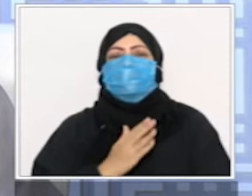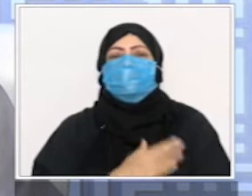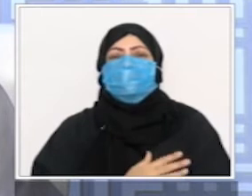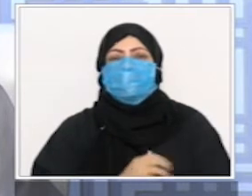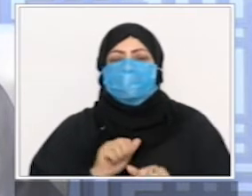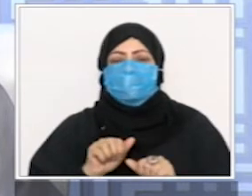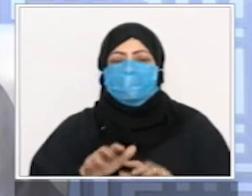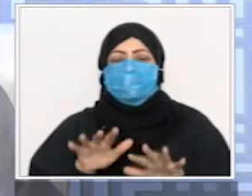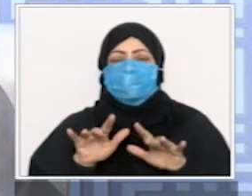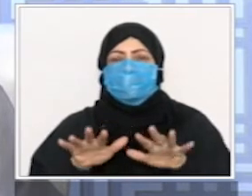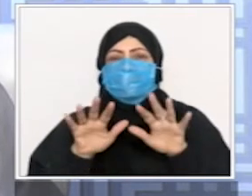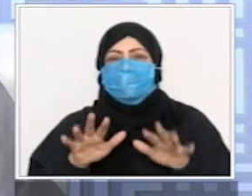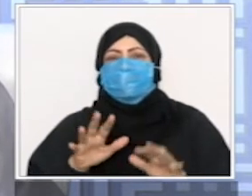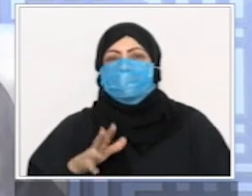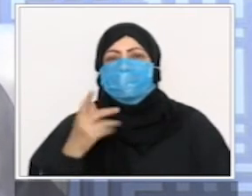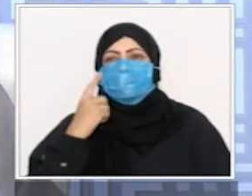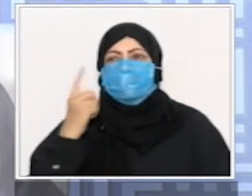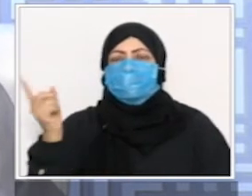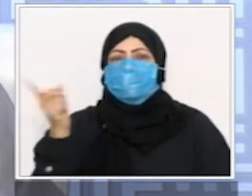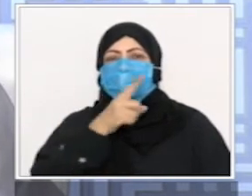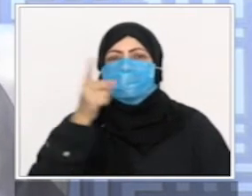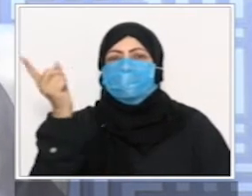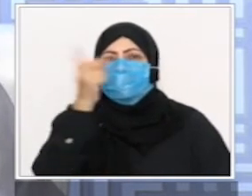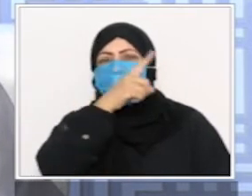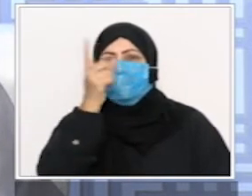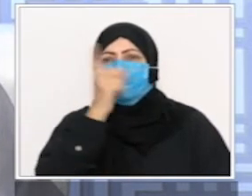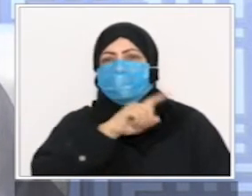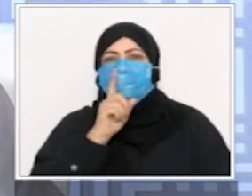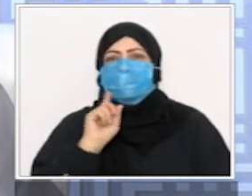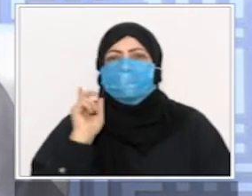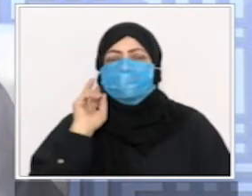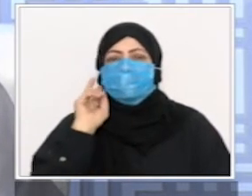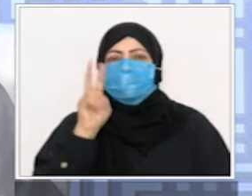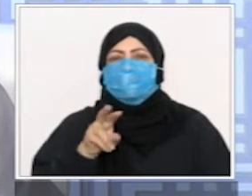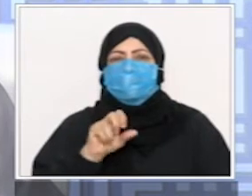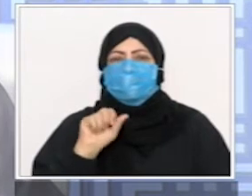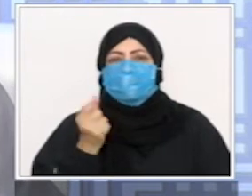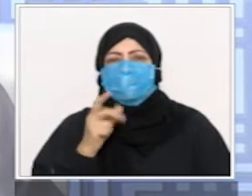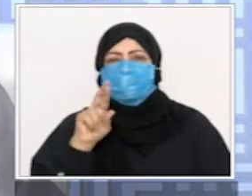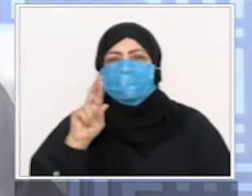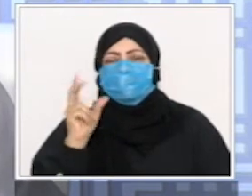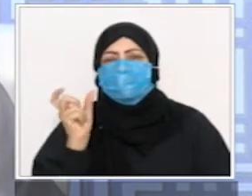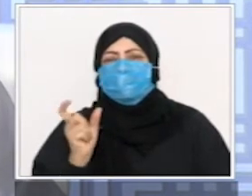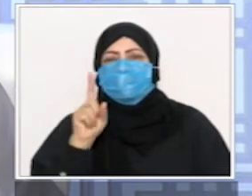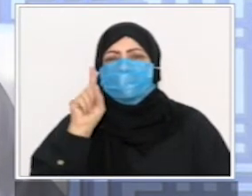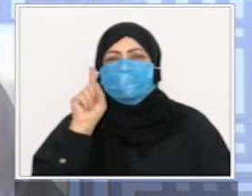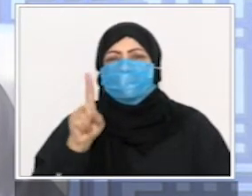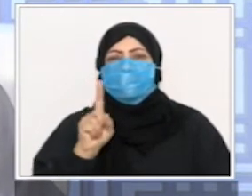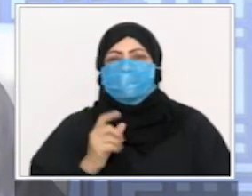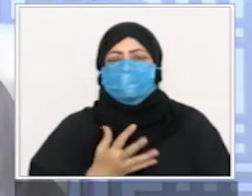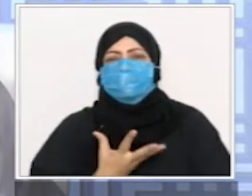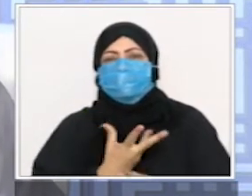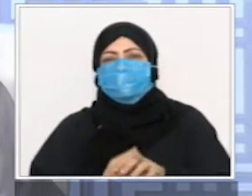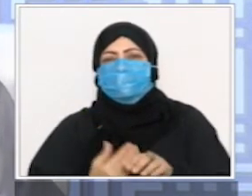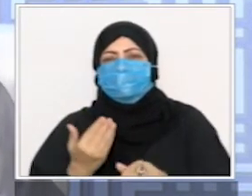الفقهاء بذنب السرحان وهذا الذي يكون قبل وقت الفجر الحقيقي وهو ما قلنا هو الفجر الكاذب